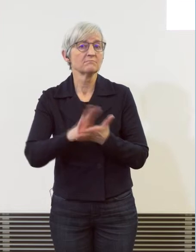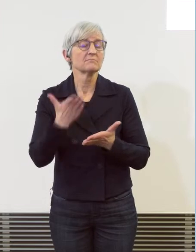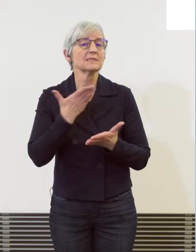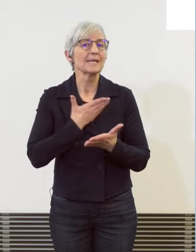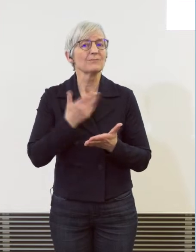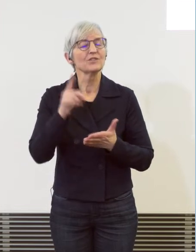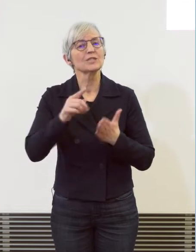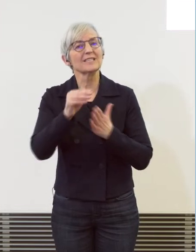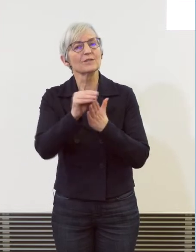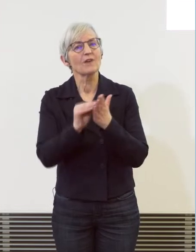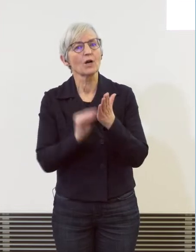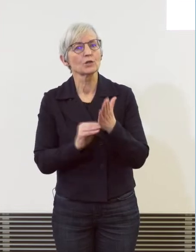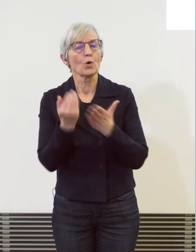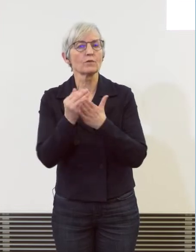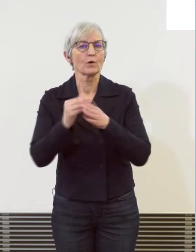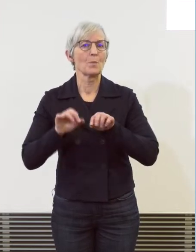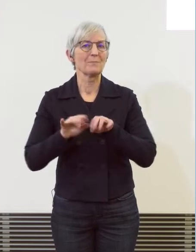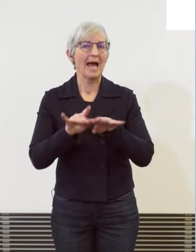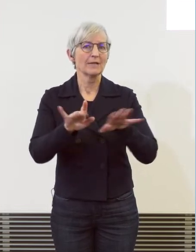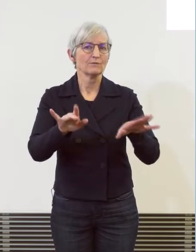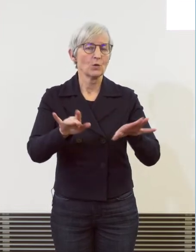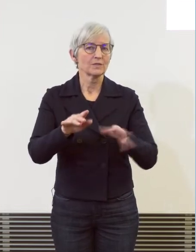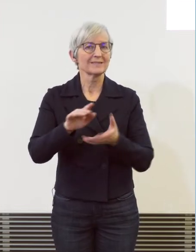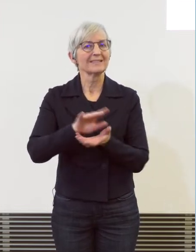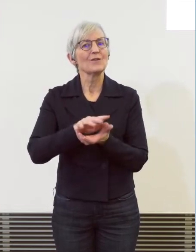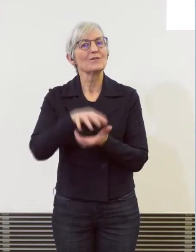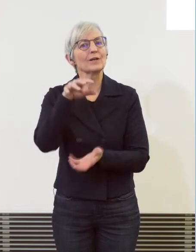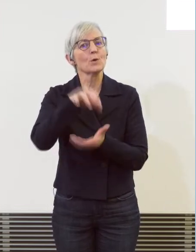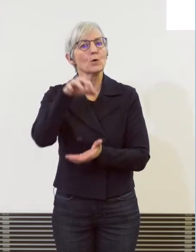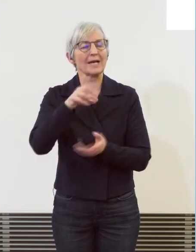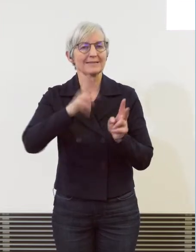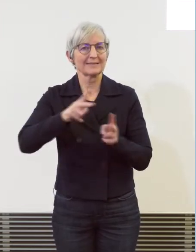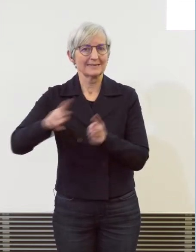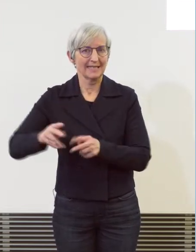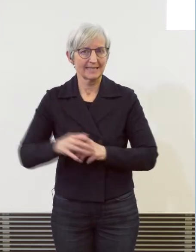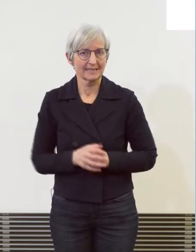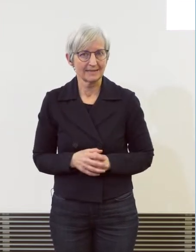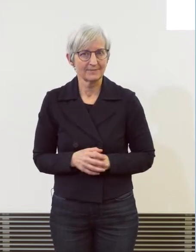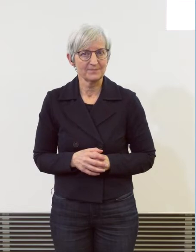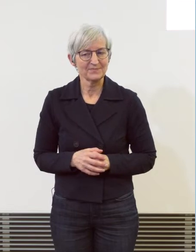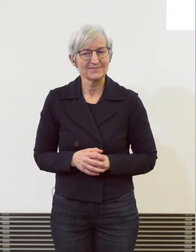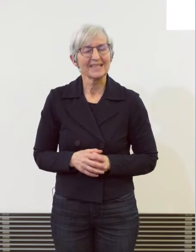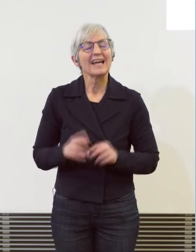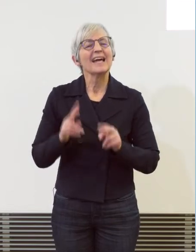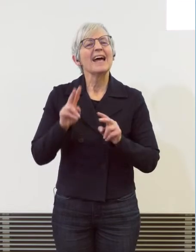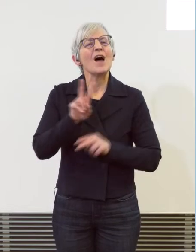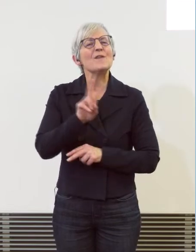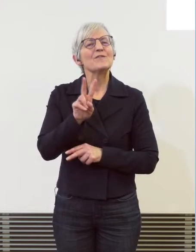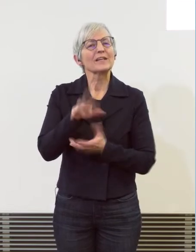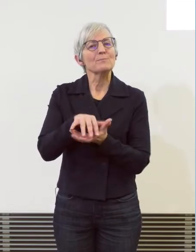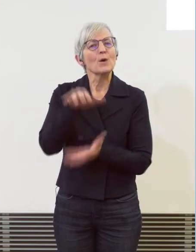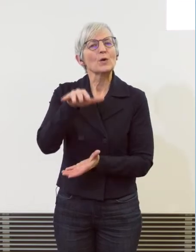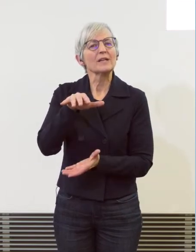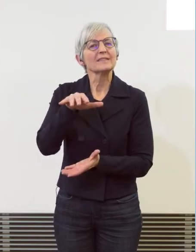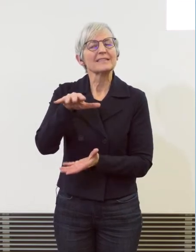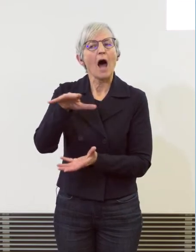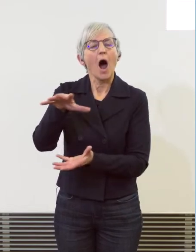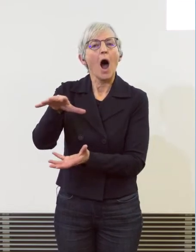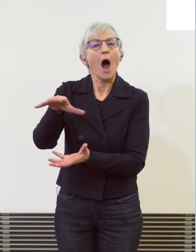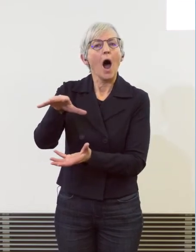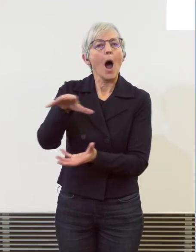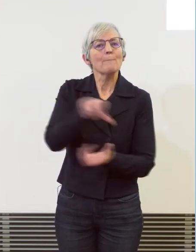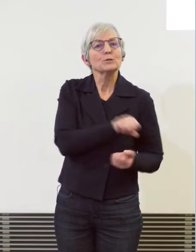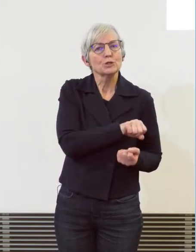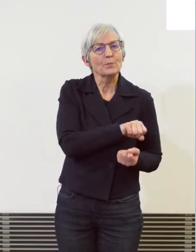mir besonders eindrücklich, wenn man die Ergebnisse unserer gezielten Vermögensabschöpfung anschaut. Es geht ganz klar darum,